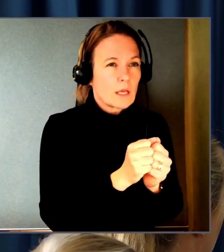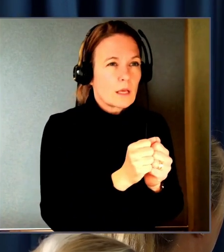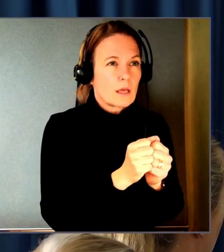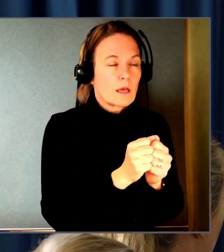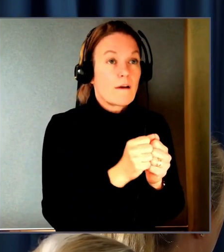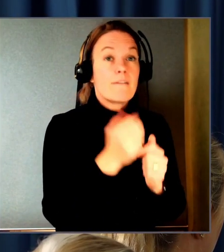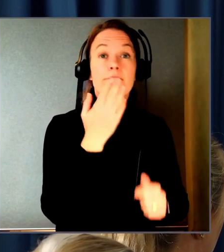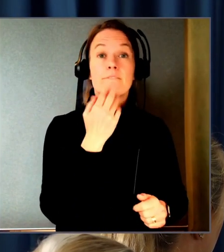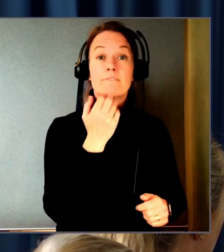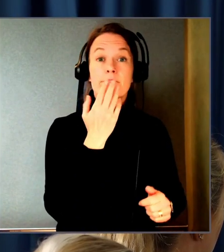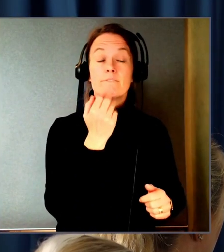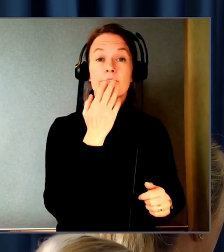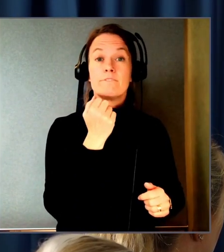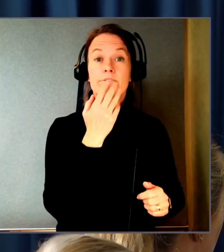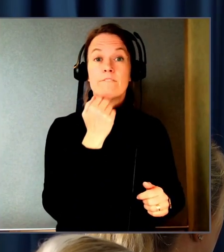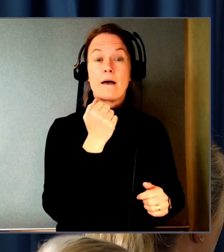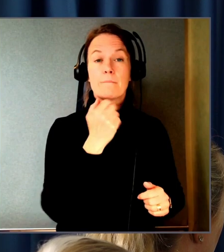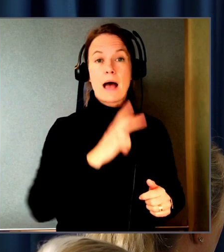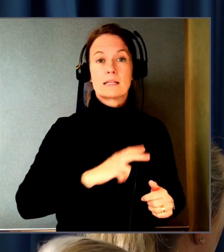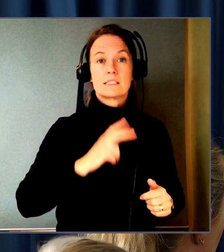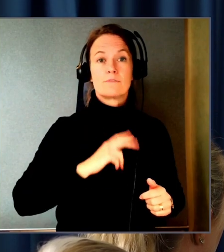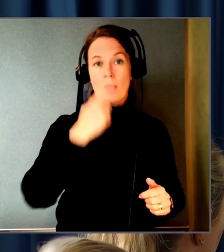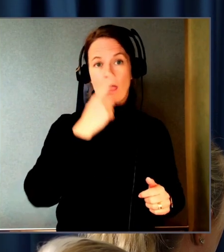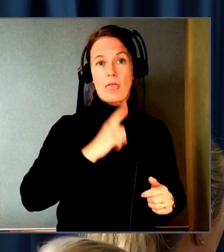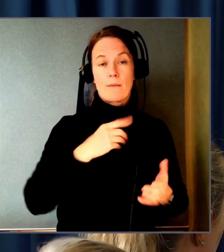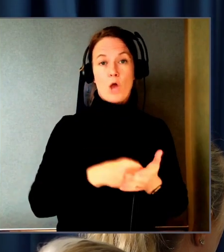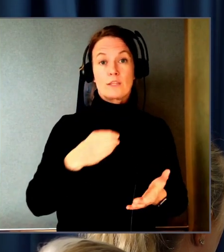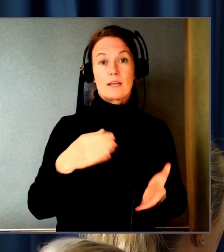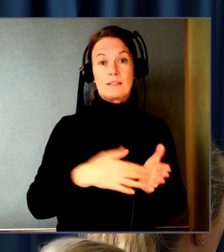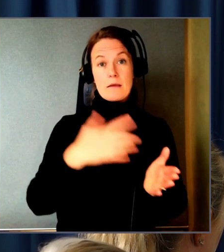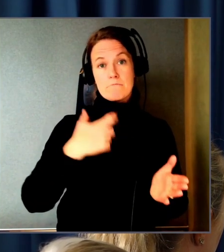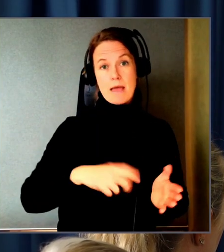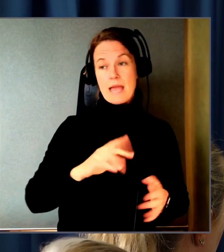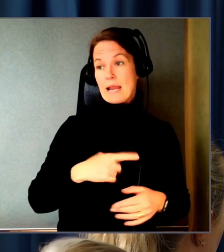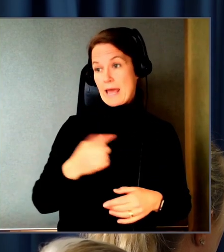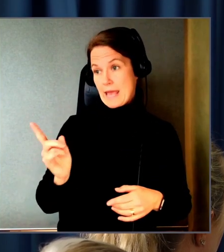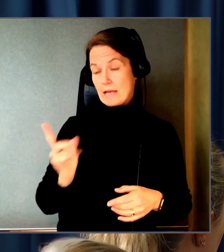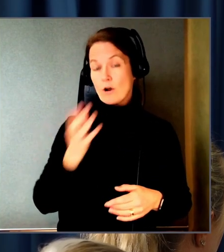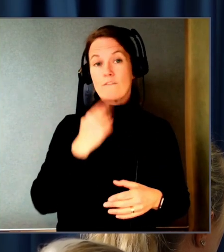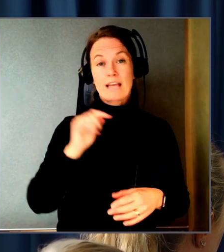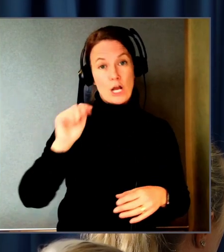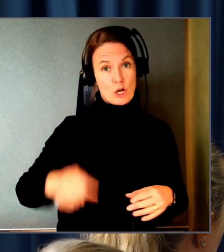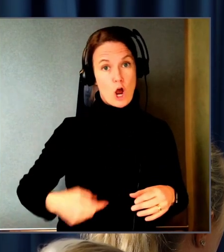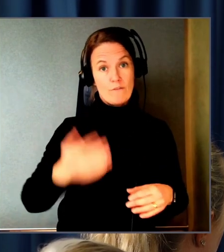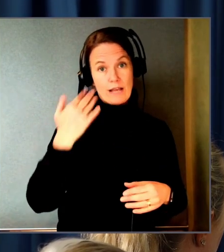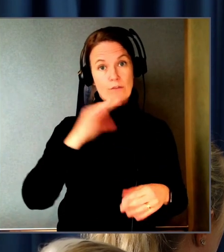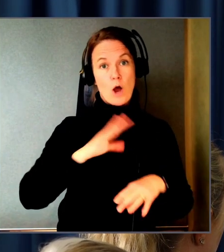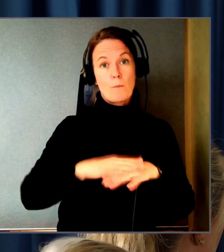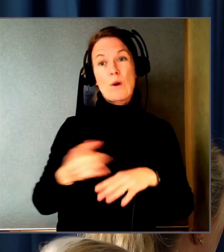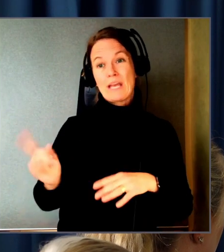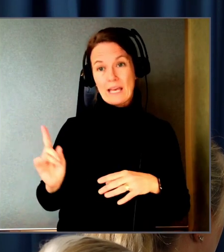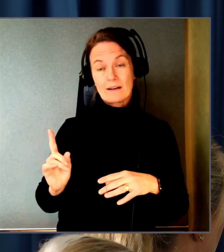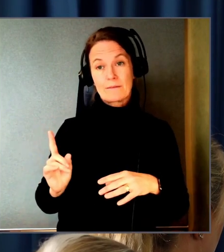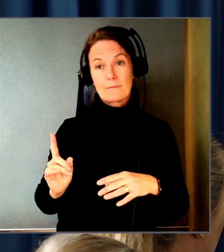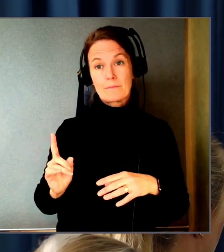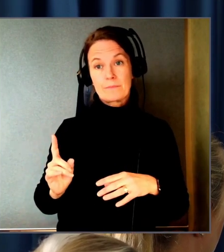Vem är då? Vem går böter till om jag inte fixar det? Är det till mig eller är till er? Och vilka krav kan man ställa på er? Så